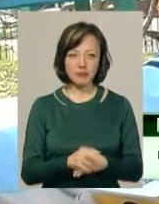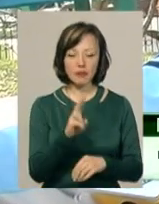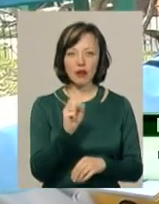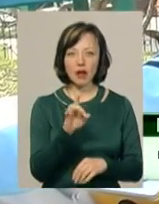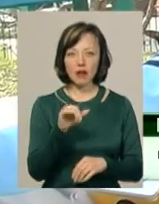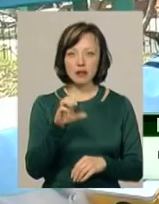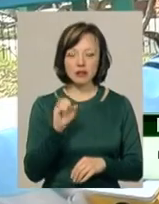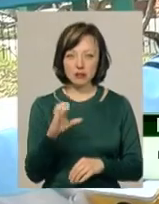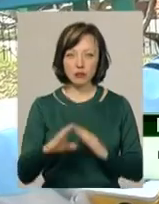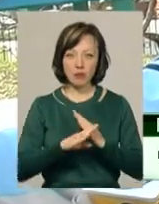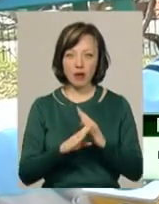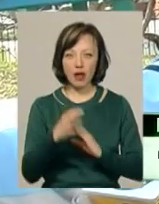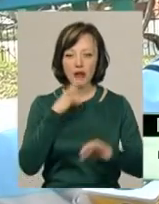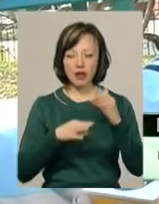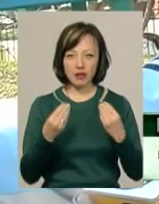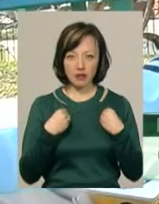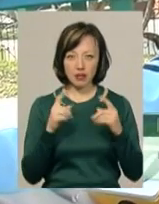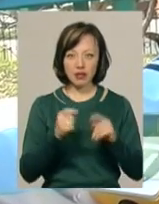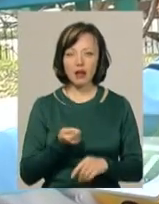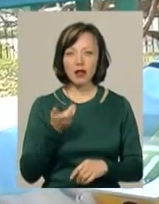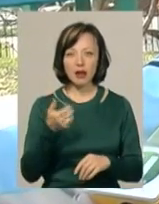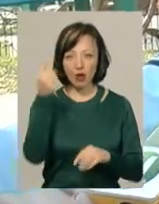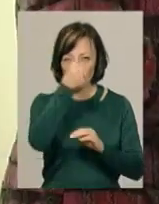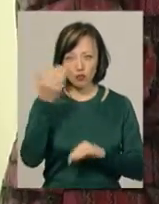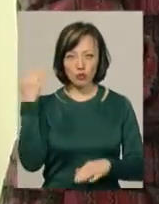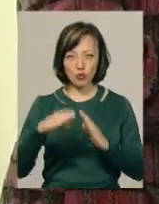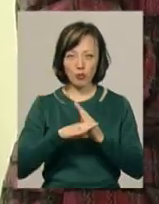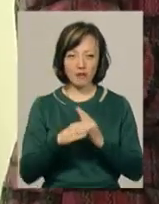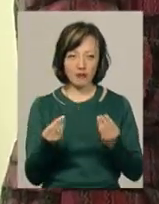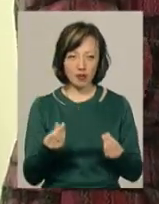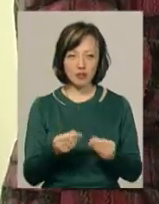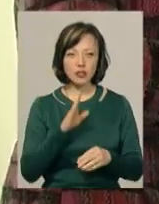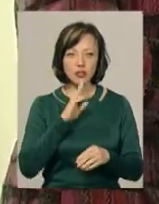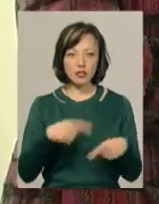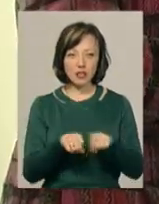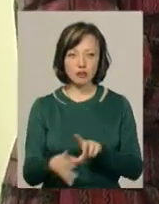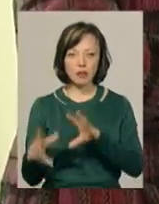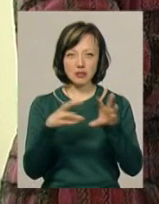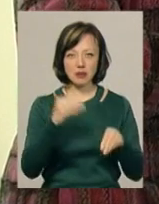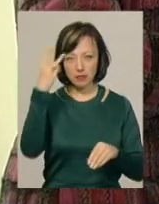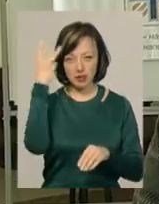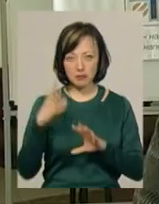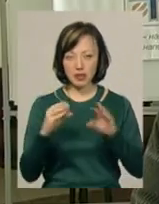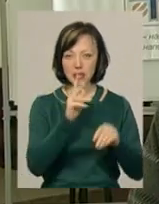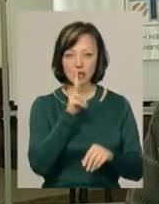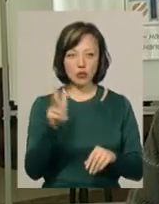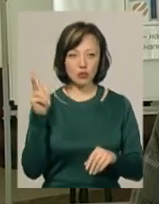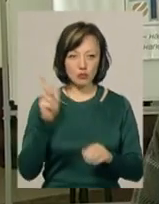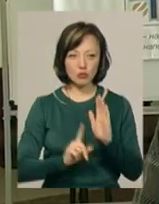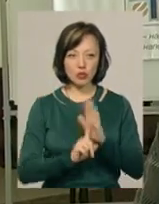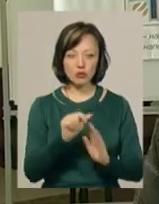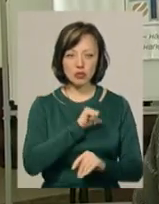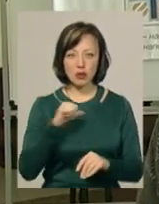допомагає, ліки дає. Навіть кілька років тому допоміг фінансово». Пані Ірина теж переселенка. До Хмельницького вона переїхала три роки тому.